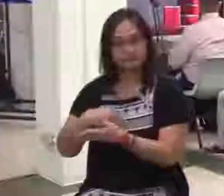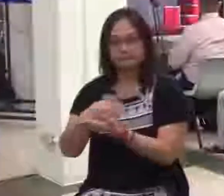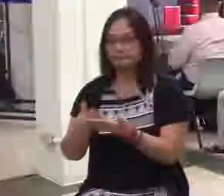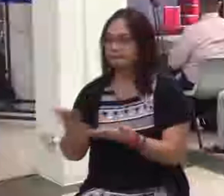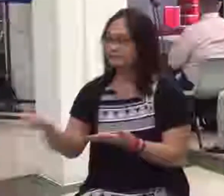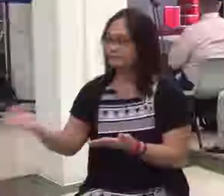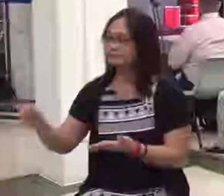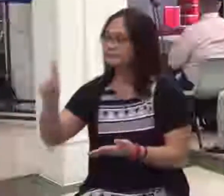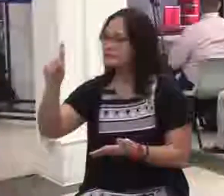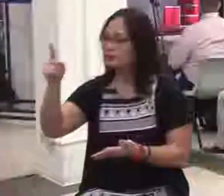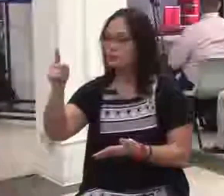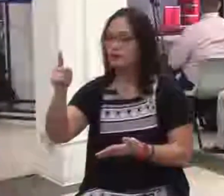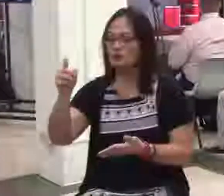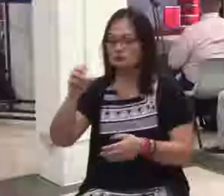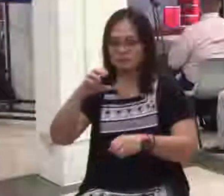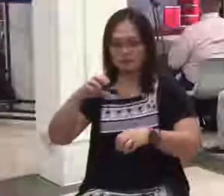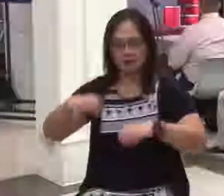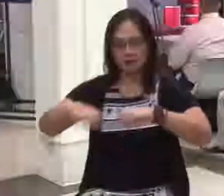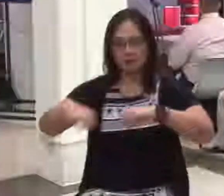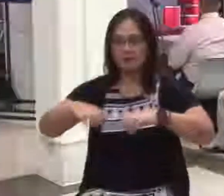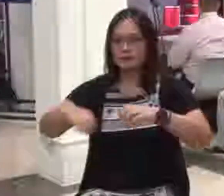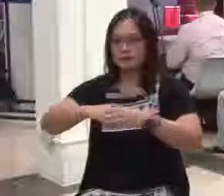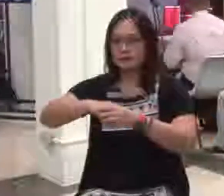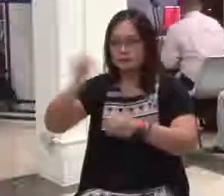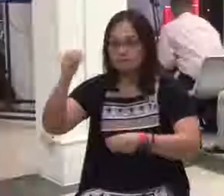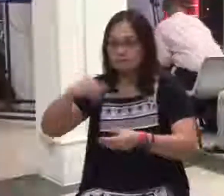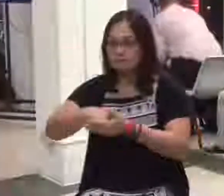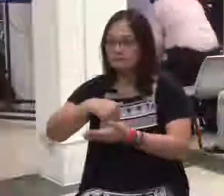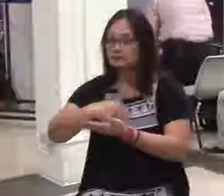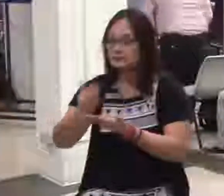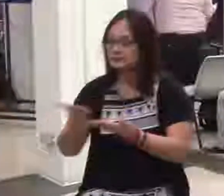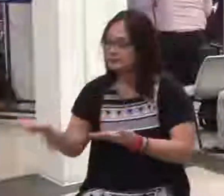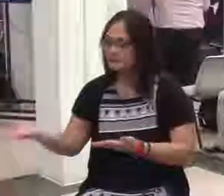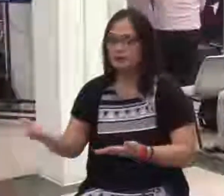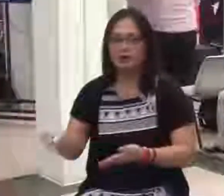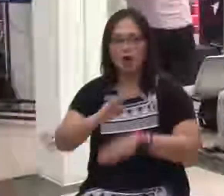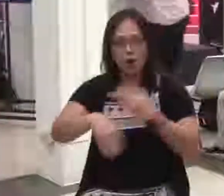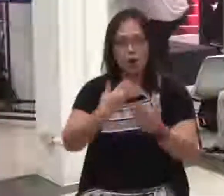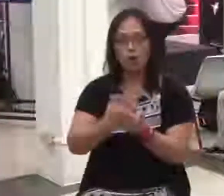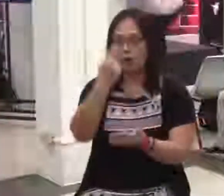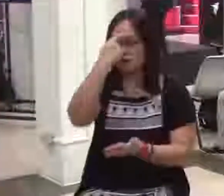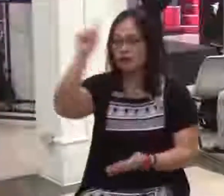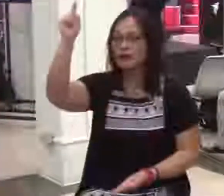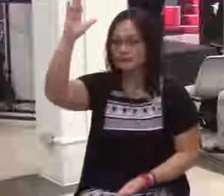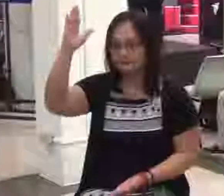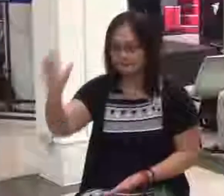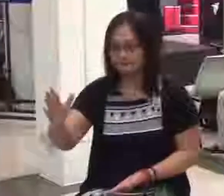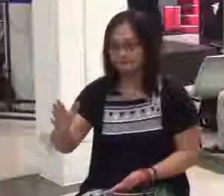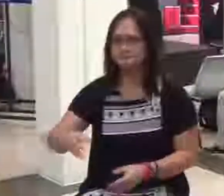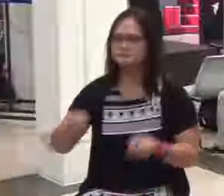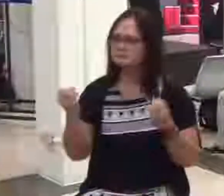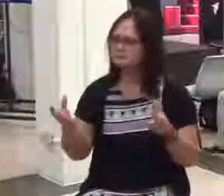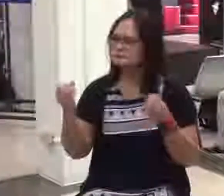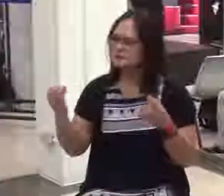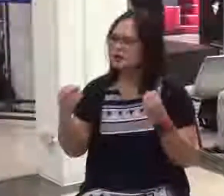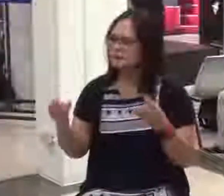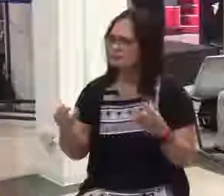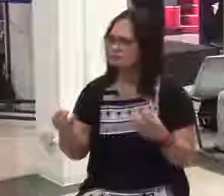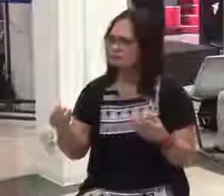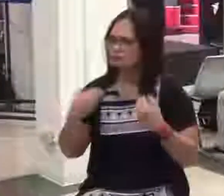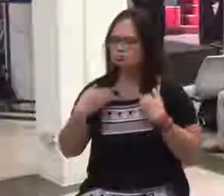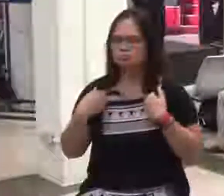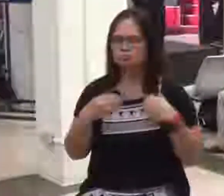working out something. all for the glory of God. Marami akong pwedeng gawin